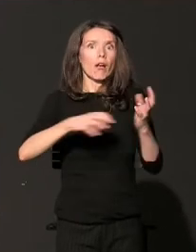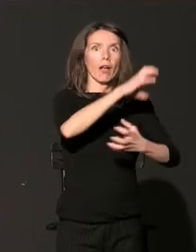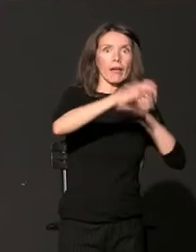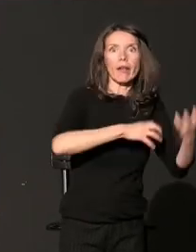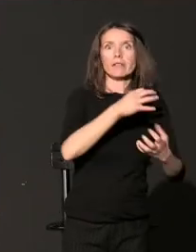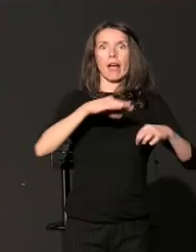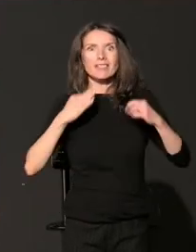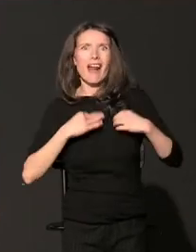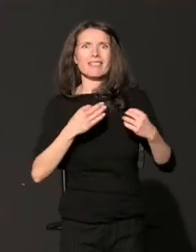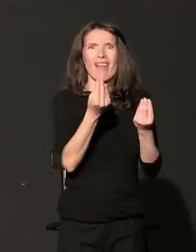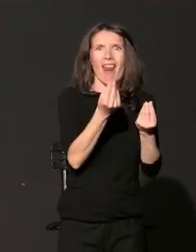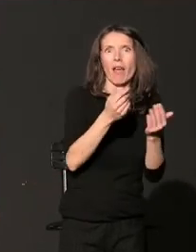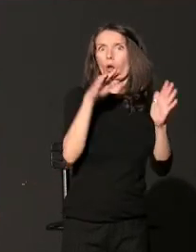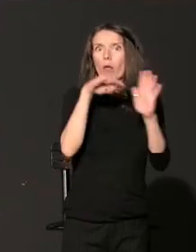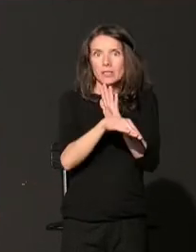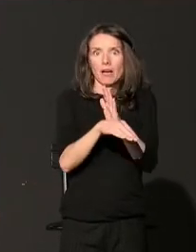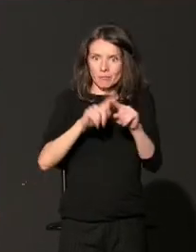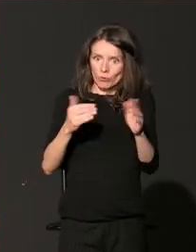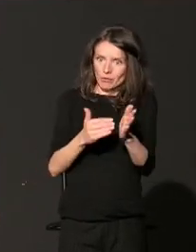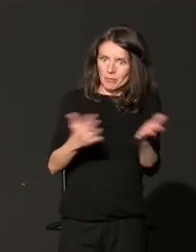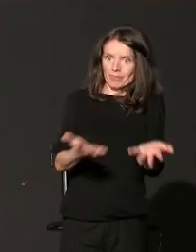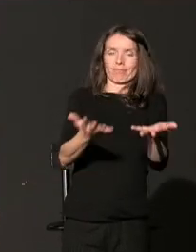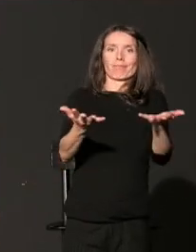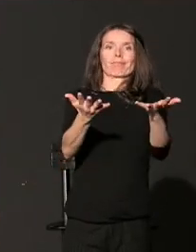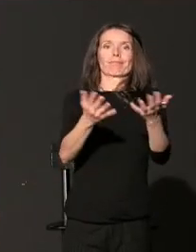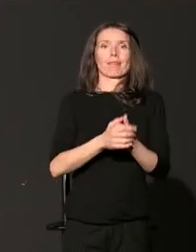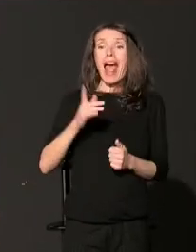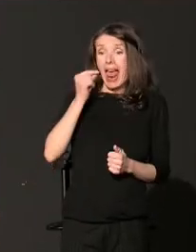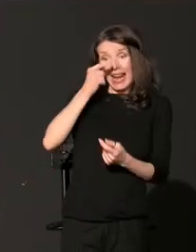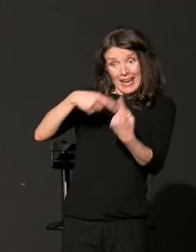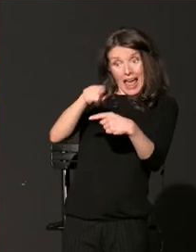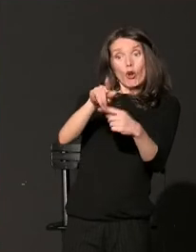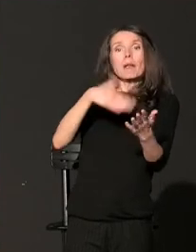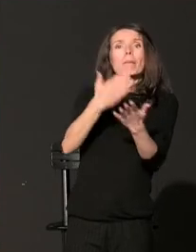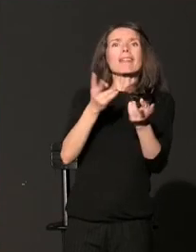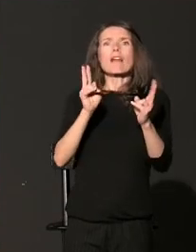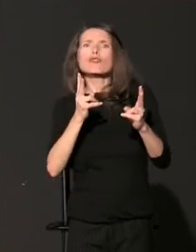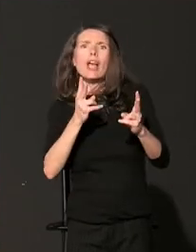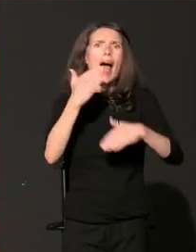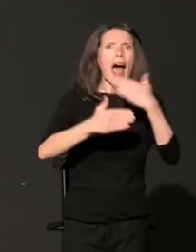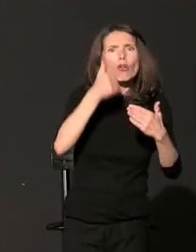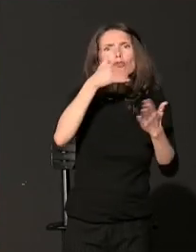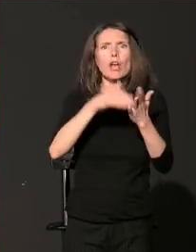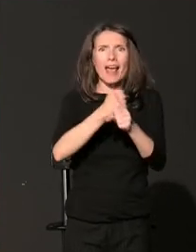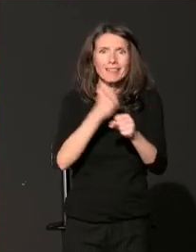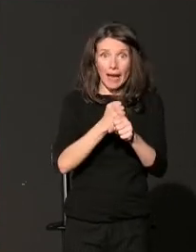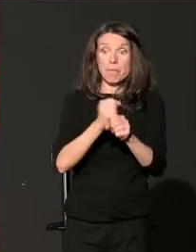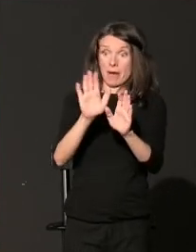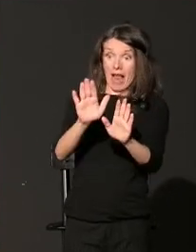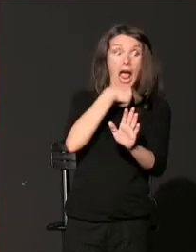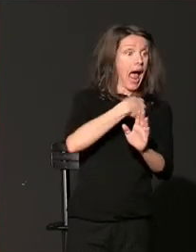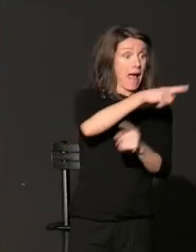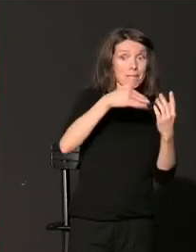inicijative predlažu rešenje i nove načine angažovanja u zajednici, a naša je uloga da im omogućimo podršku na što